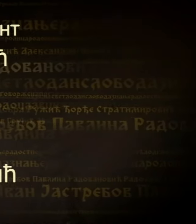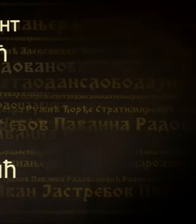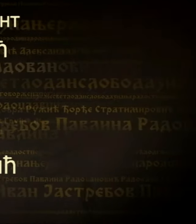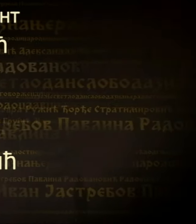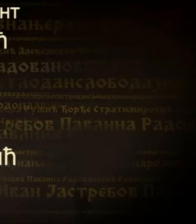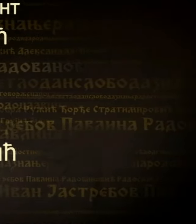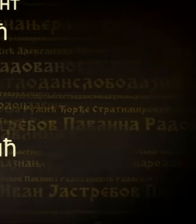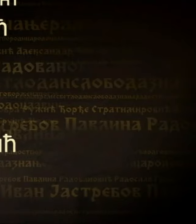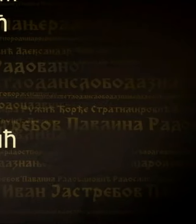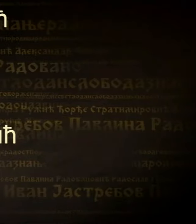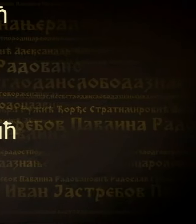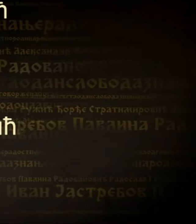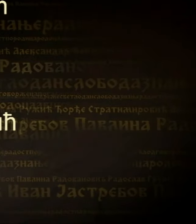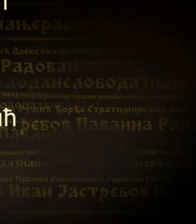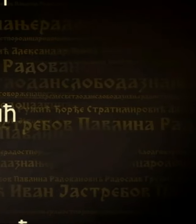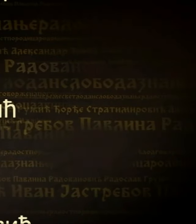Prva gradska elita.